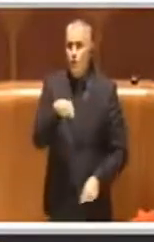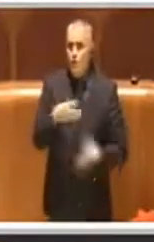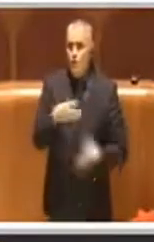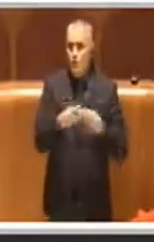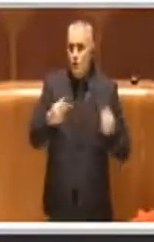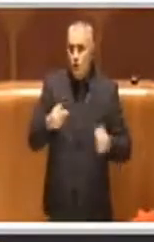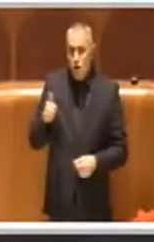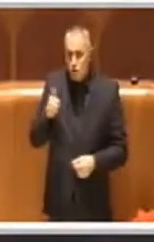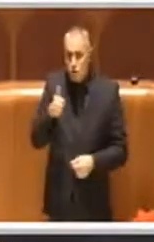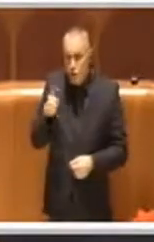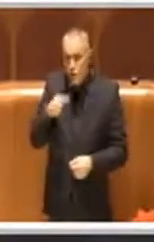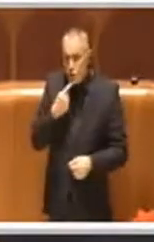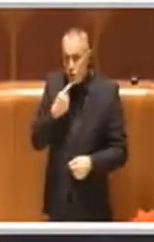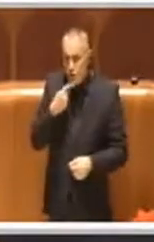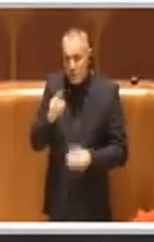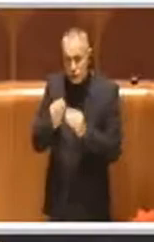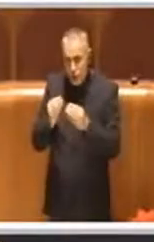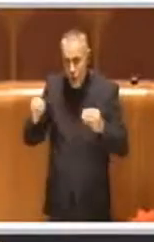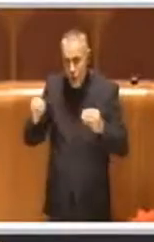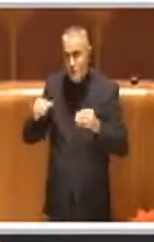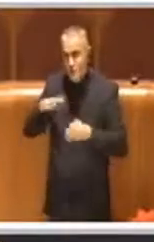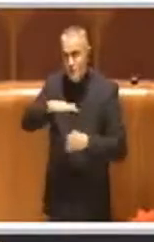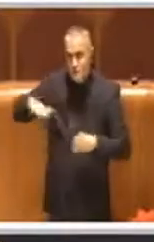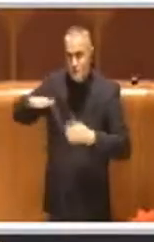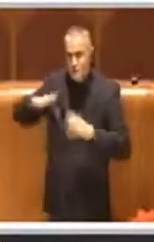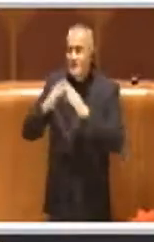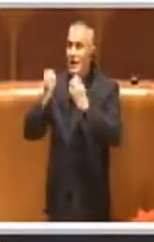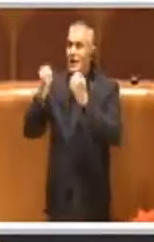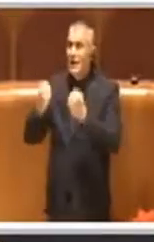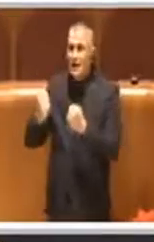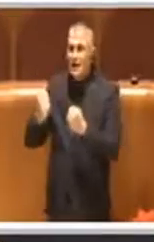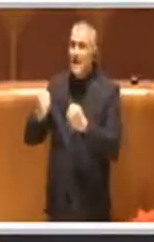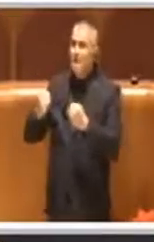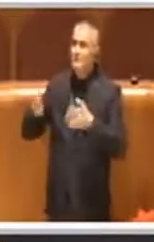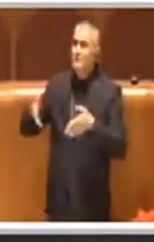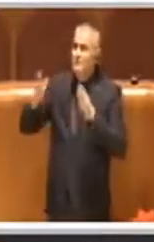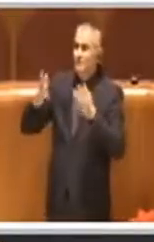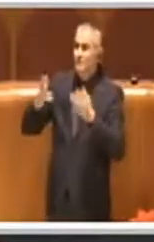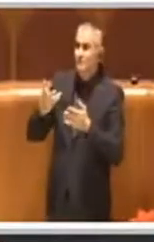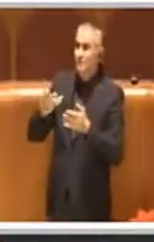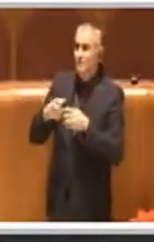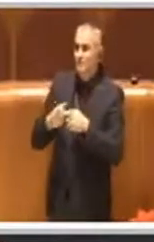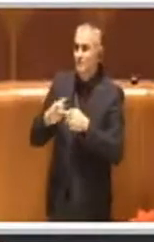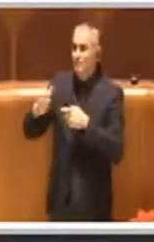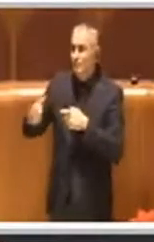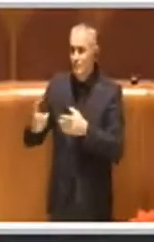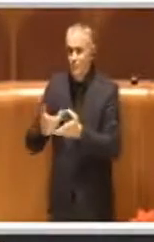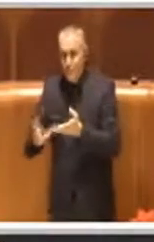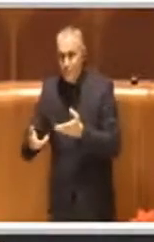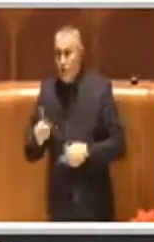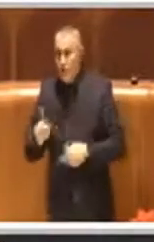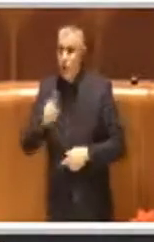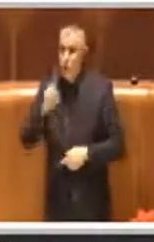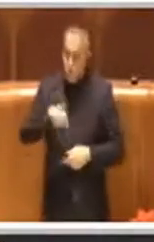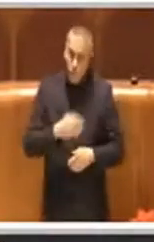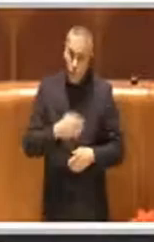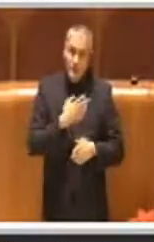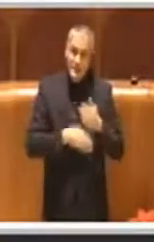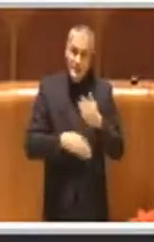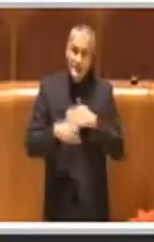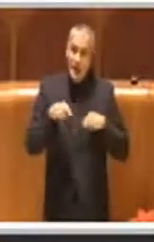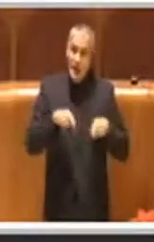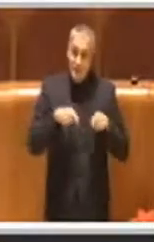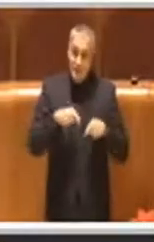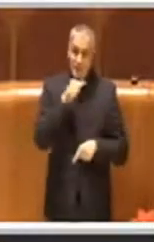vivono in zone degradate ma anche ragazzi disabili. Per noi è molto importante riuscire a